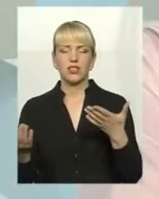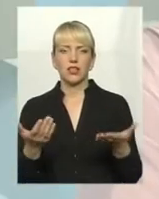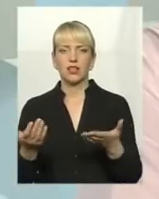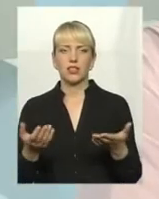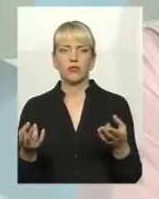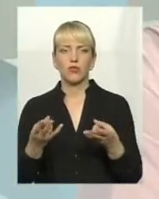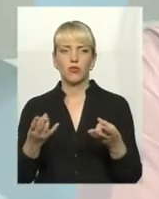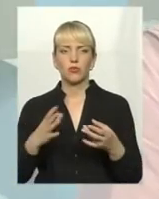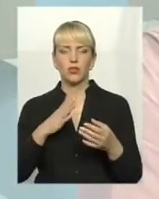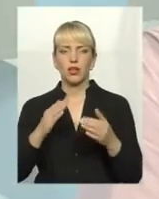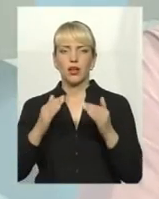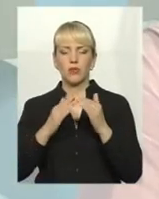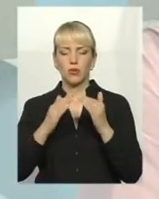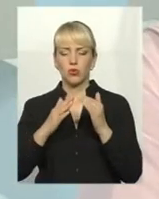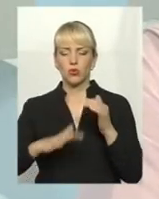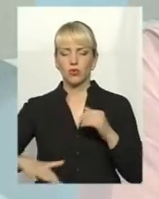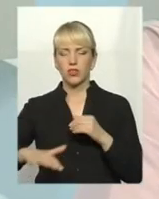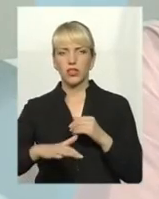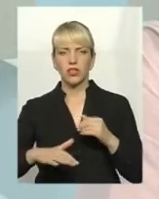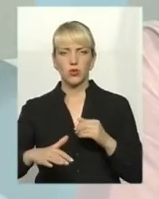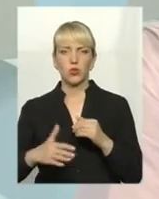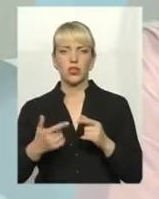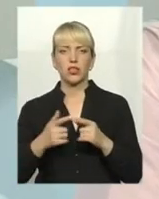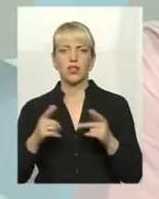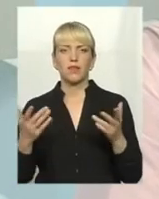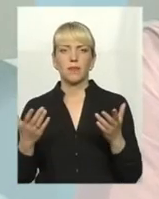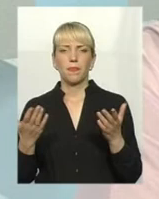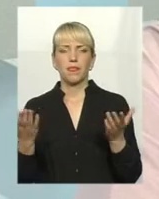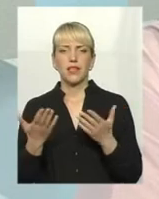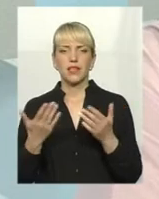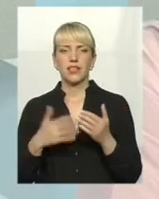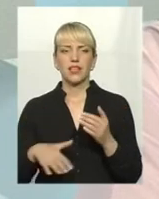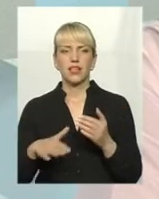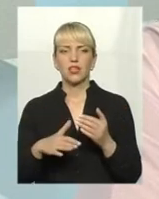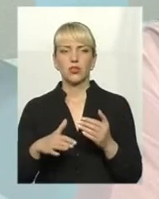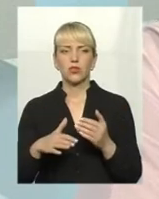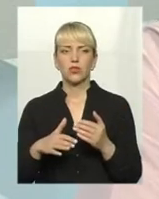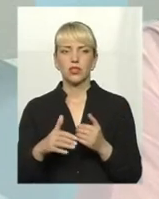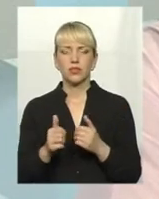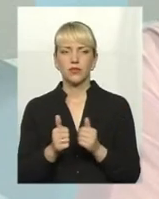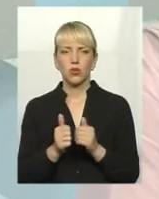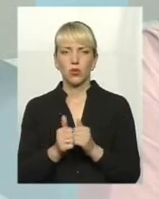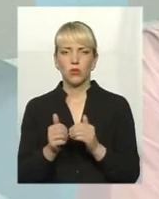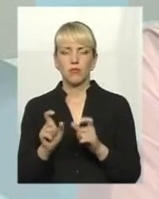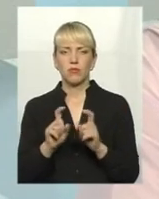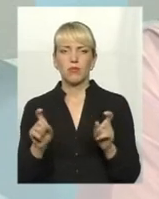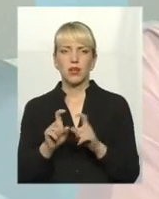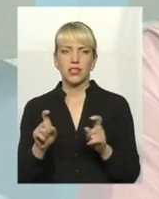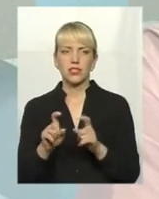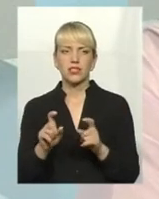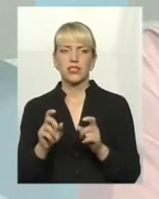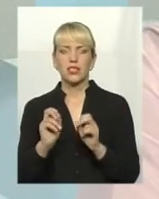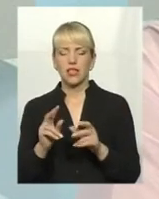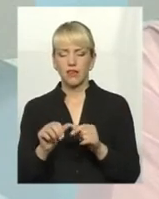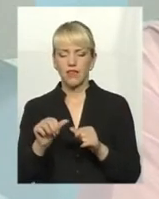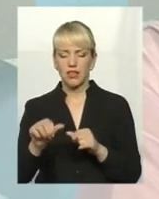в прибунковій території, чи території коло магазини, які відділяються,